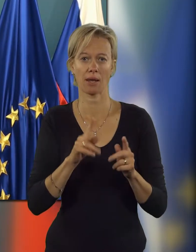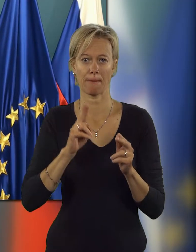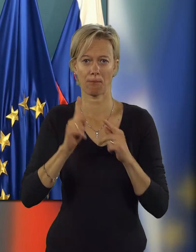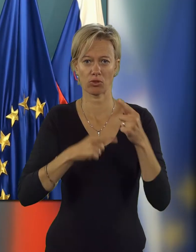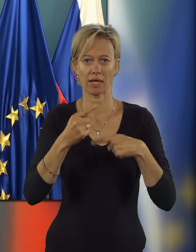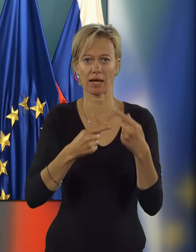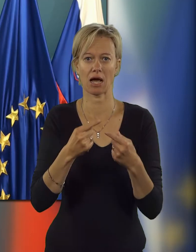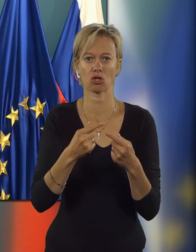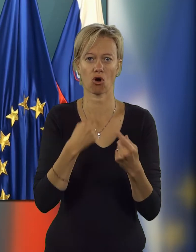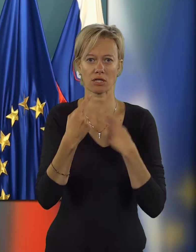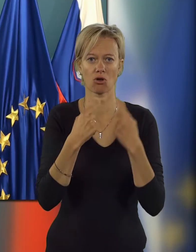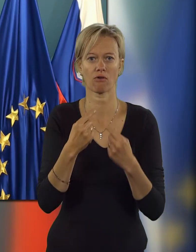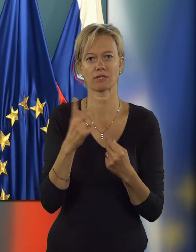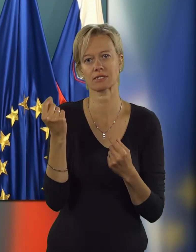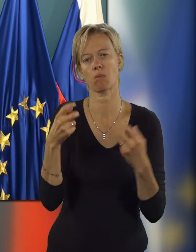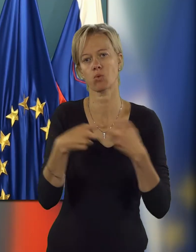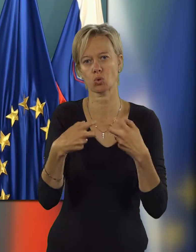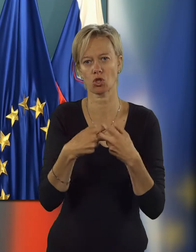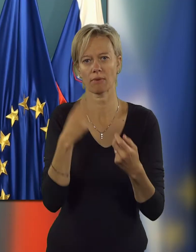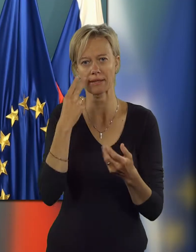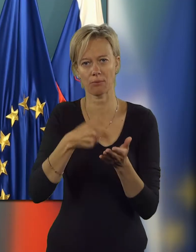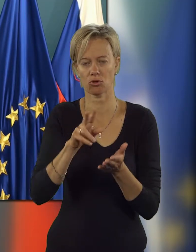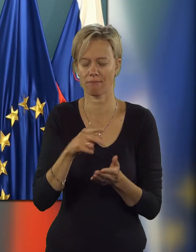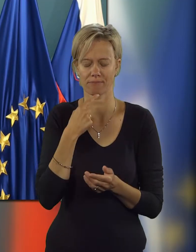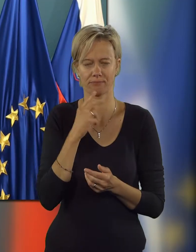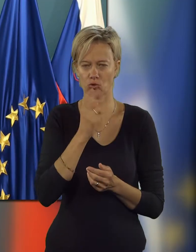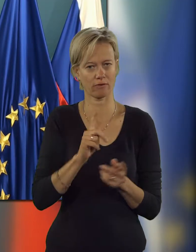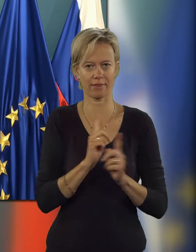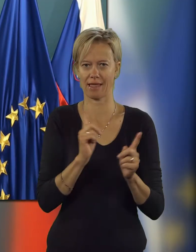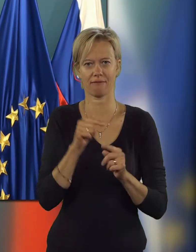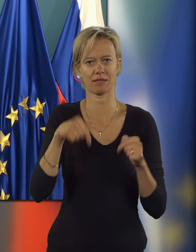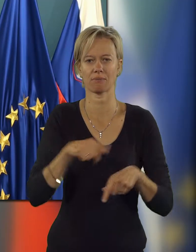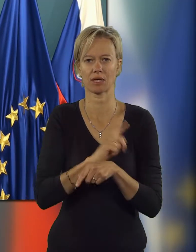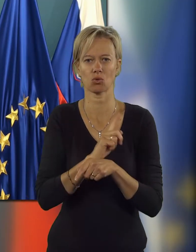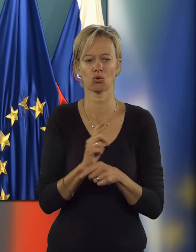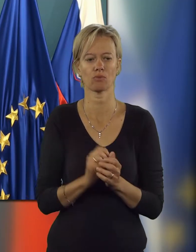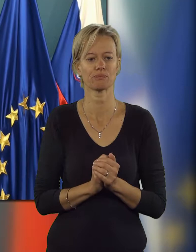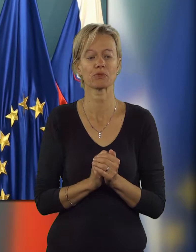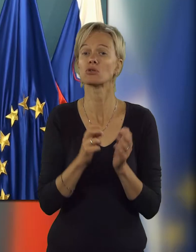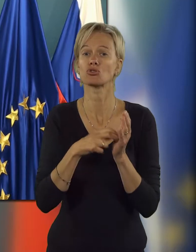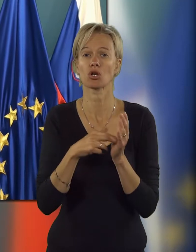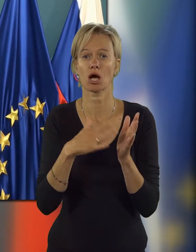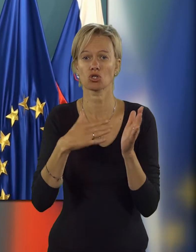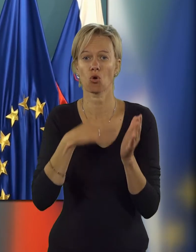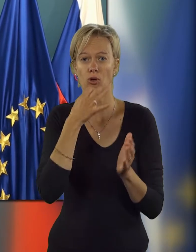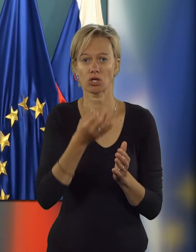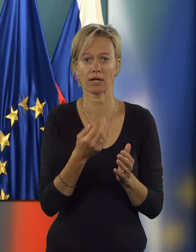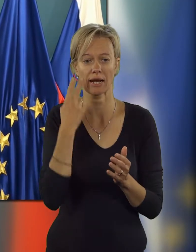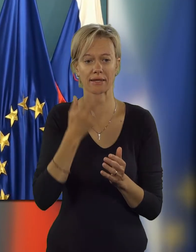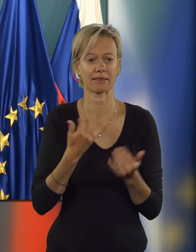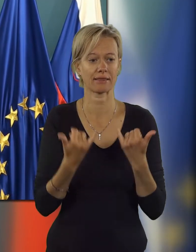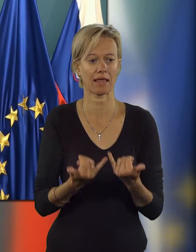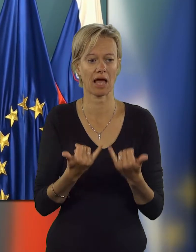pogovori z Brusljem na tem o prodaju na LB-ja? Ne, v tem trenutku ne. Še kakšno vprašanje na današnje